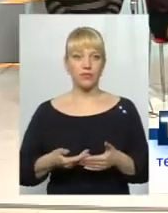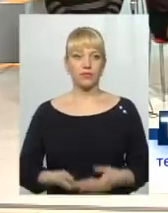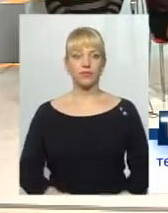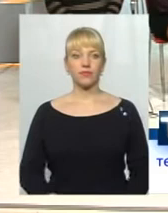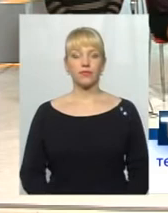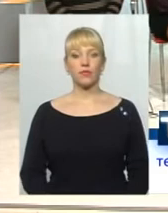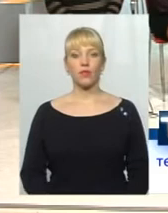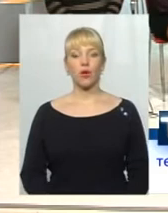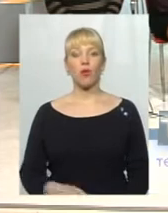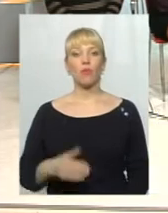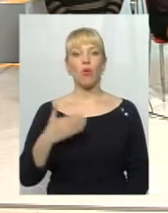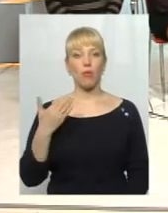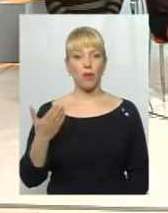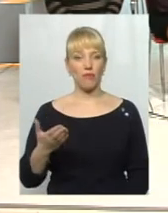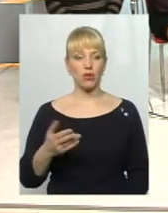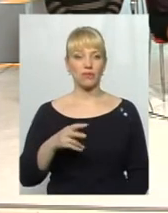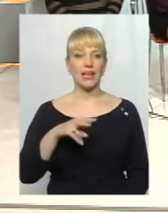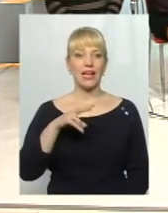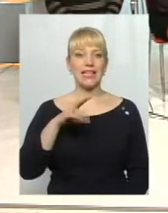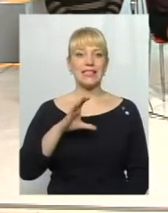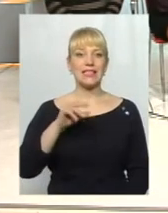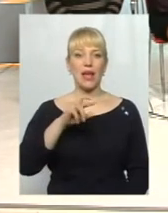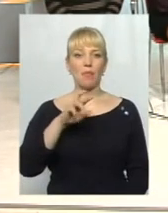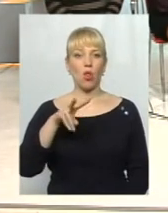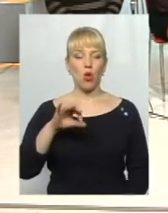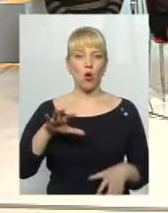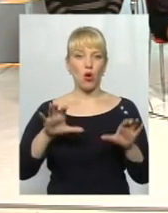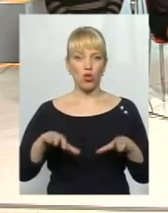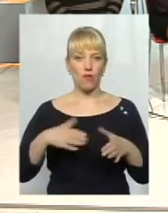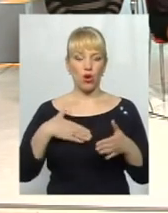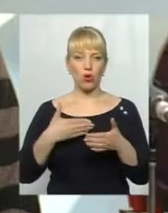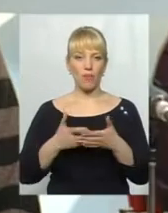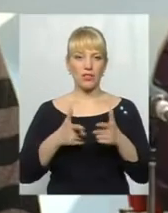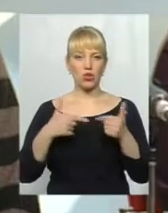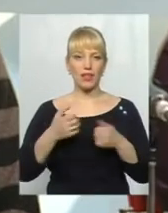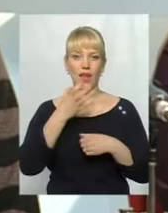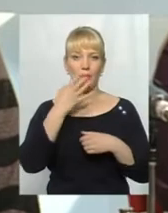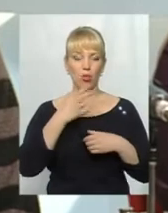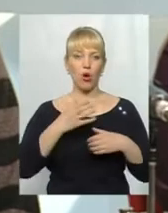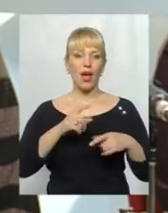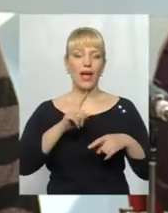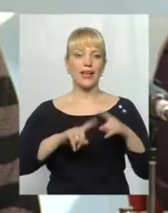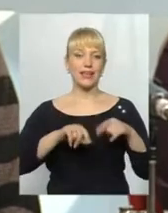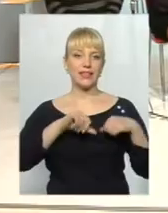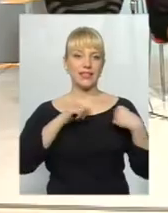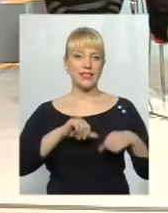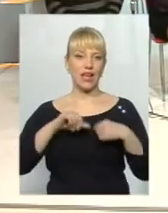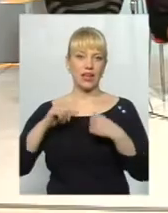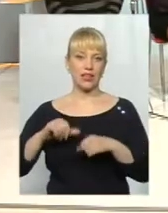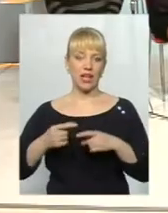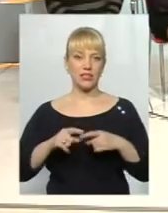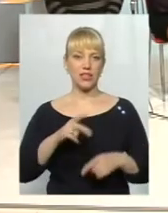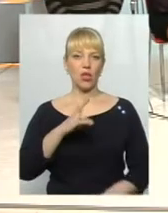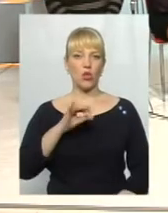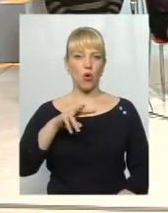По праву руку від мене Леся Стебло, голова громадської організації «Теплорідних сердець». А також Віктор Ноль,